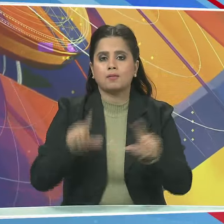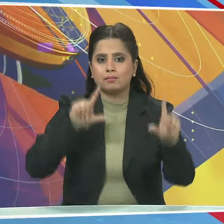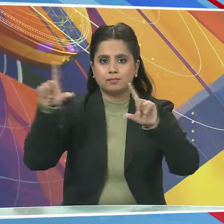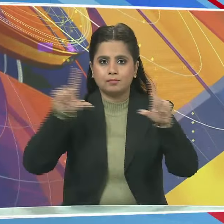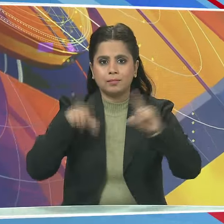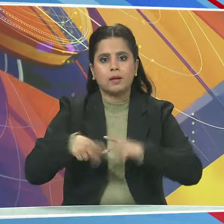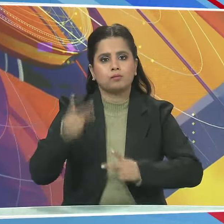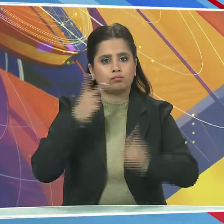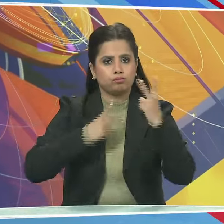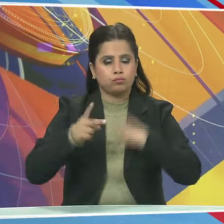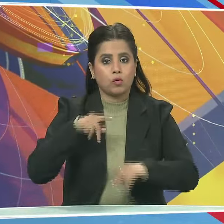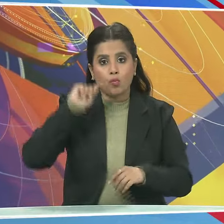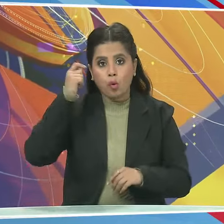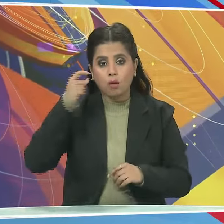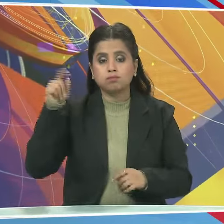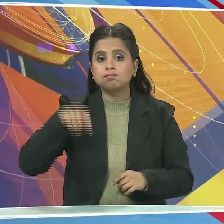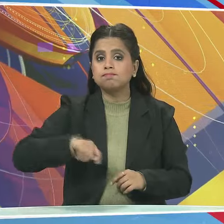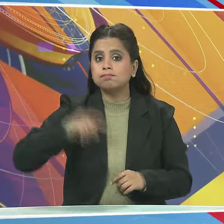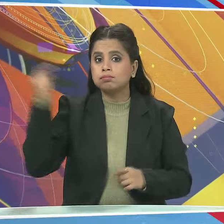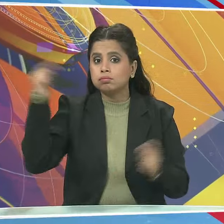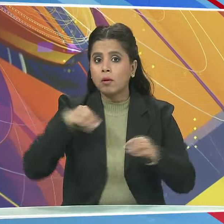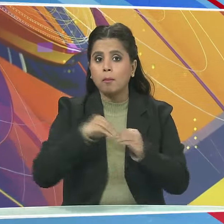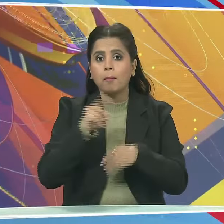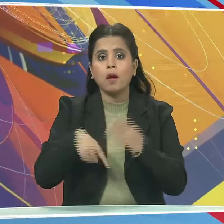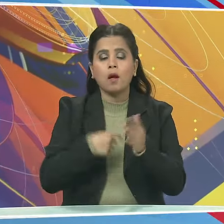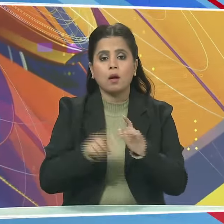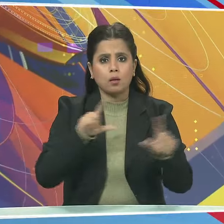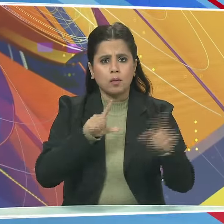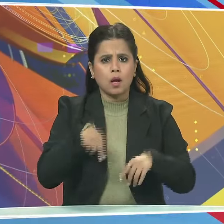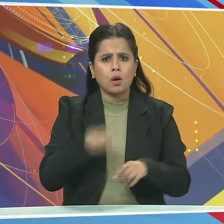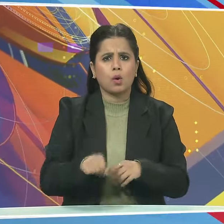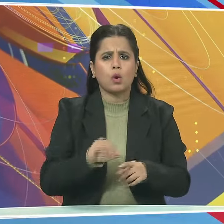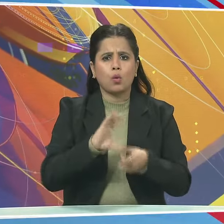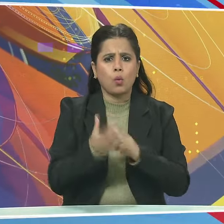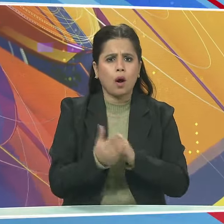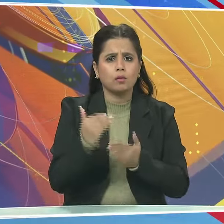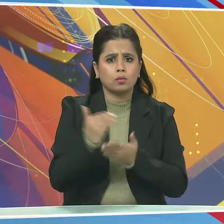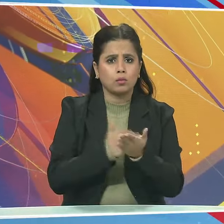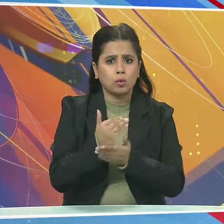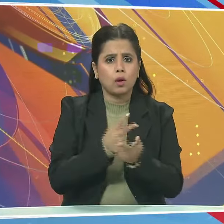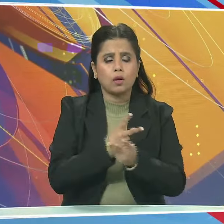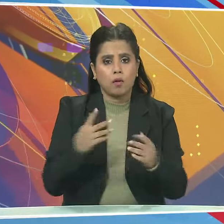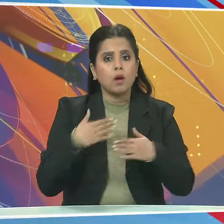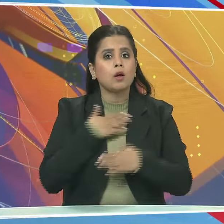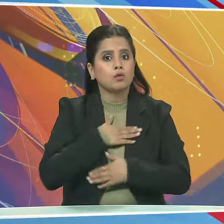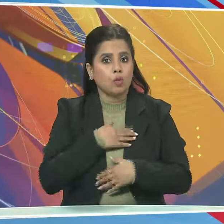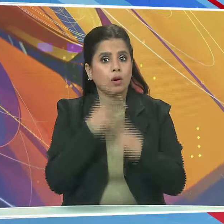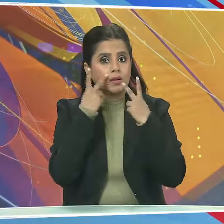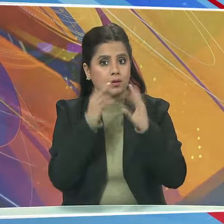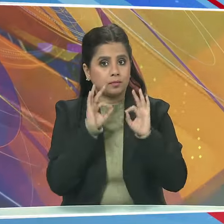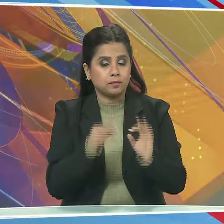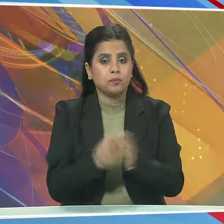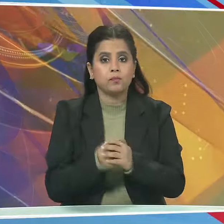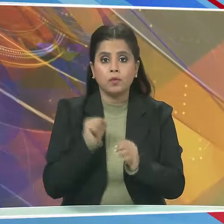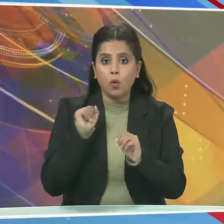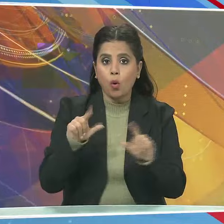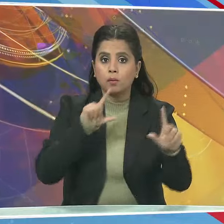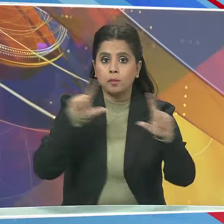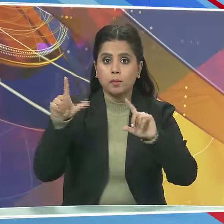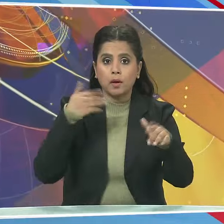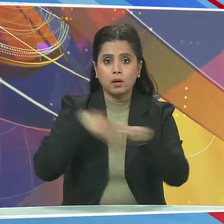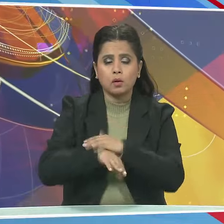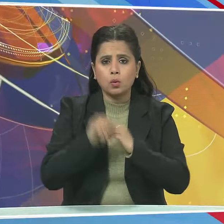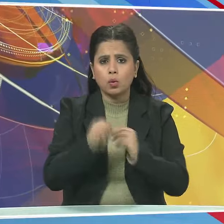विदेशी सैलानियों ने बिहार म्यूजियम में सांस्कृतिक कारेक्रमों का भी आनंद लिया साथ ही संग्राले में